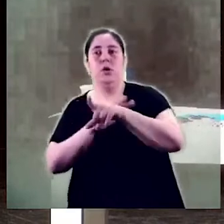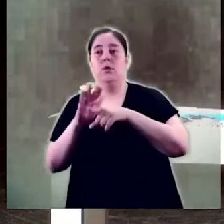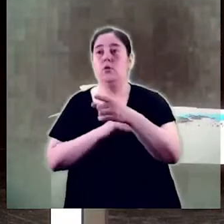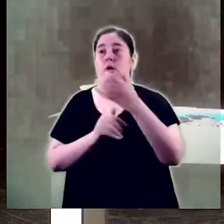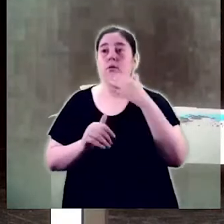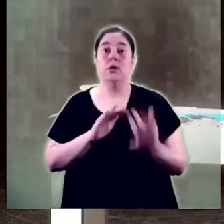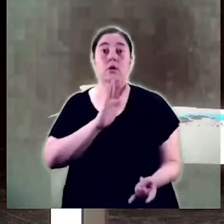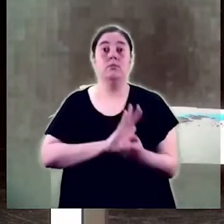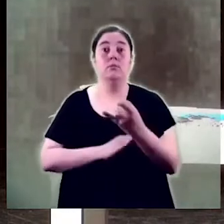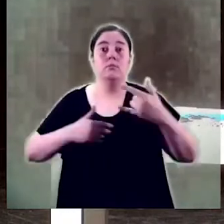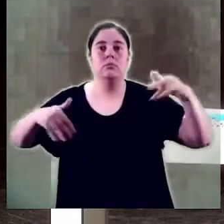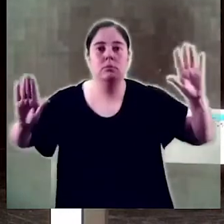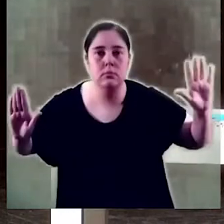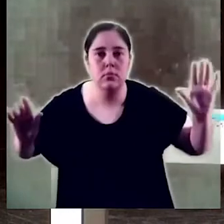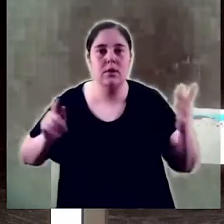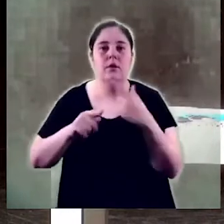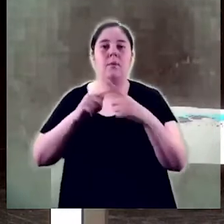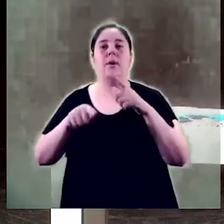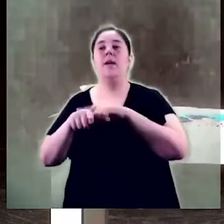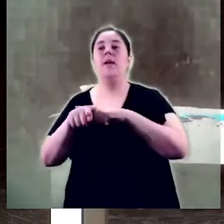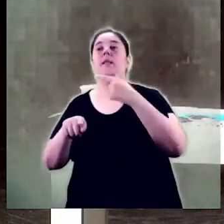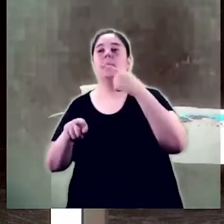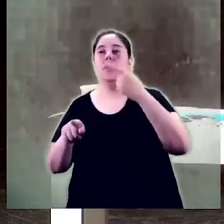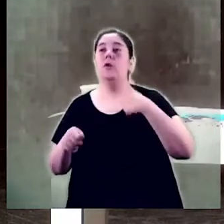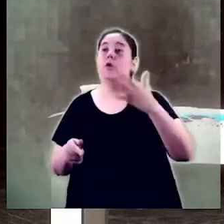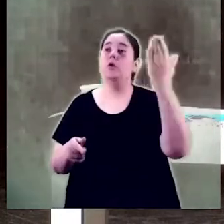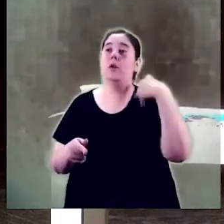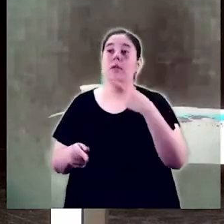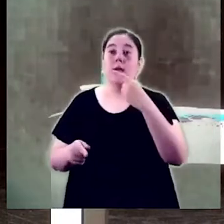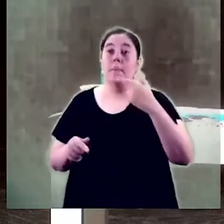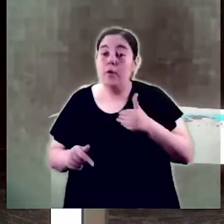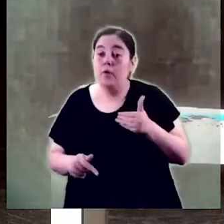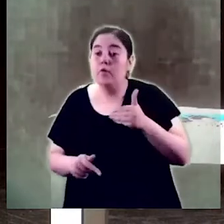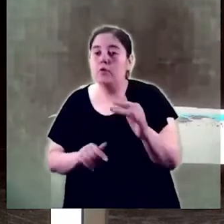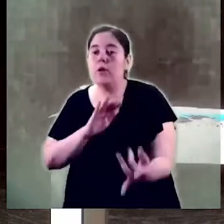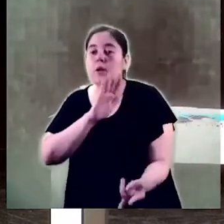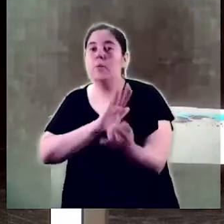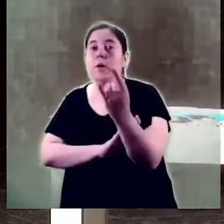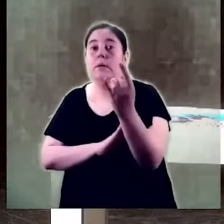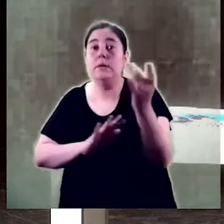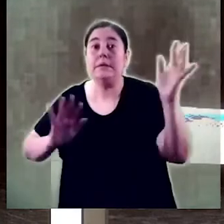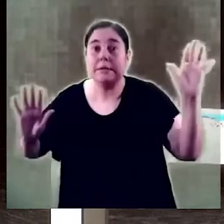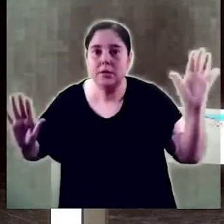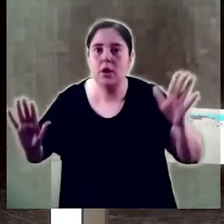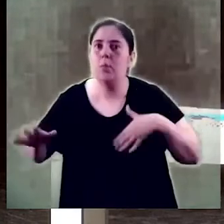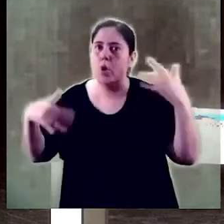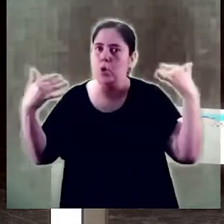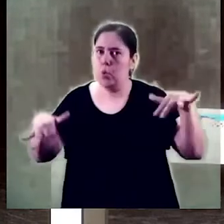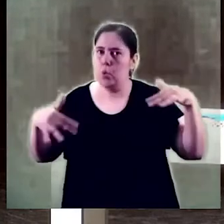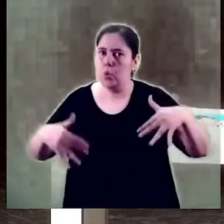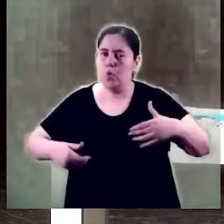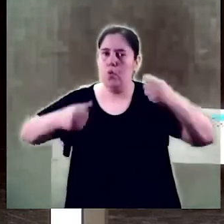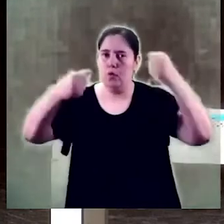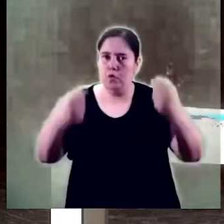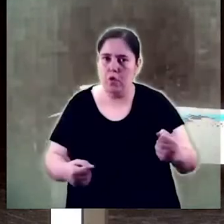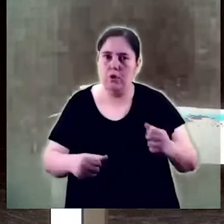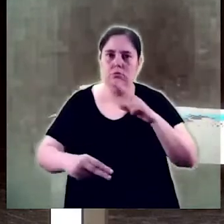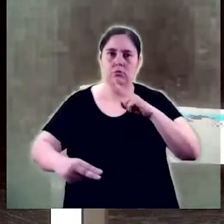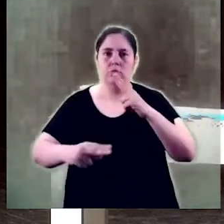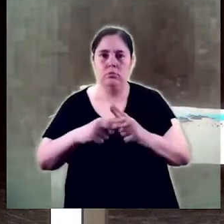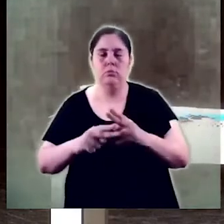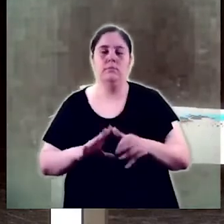'imprevist perquè el temps sempre diu ja t'ho deia però l'imprevist és de bé i pot ser devastador. I amb aquest